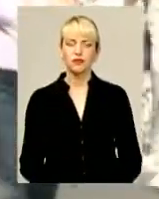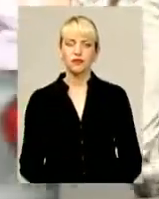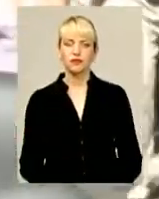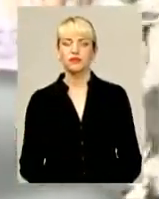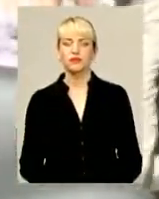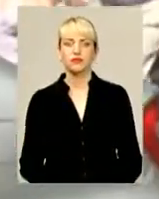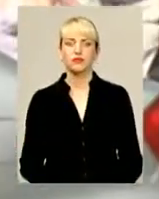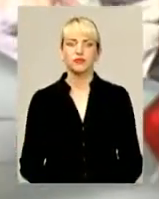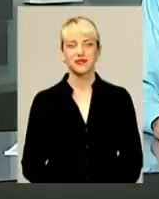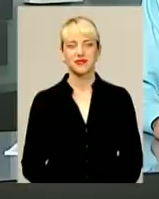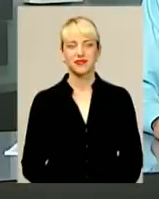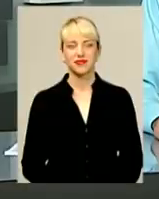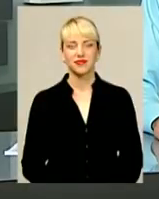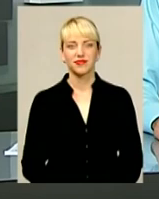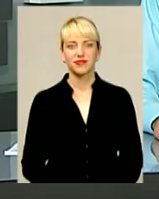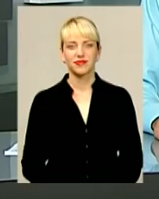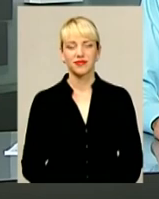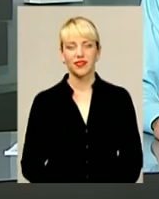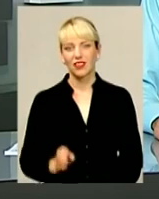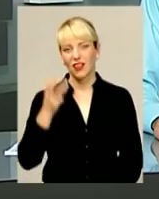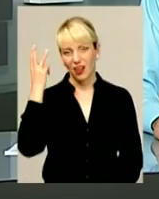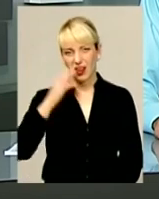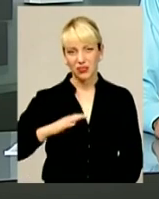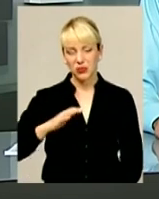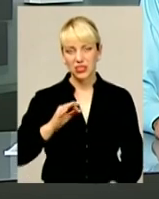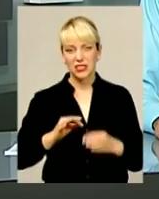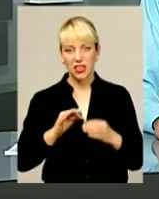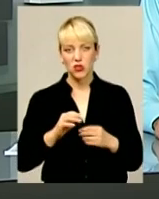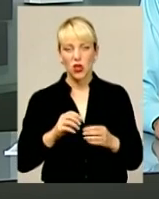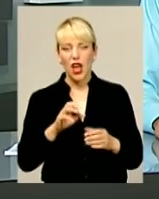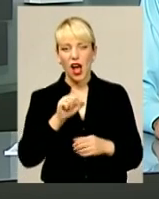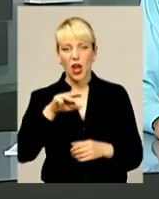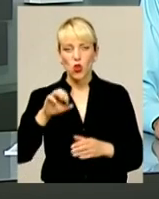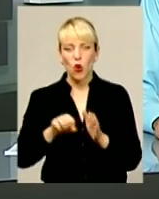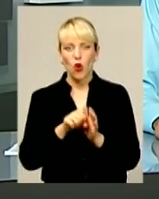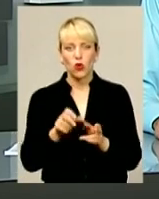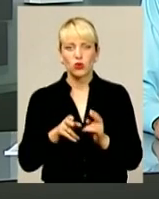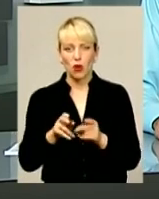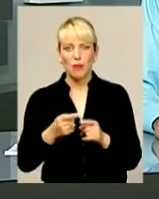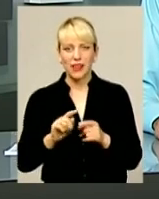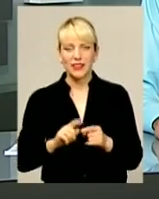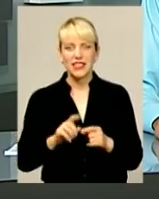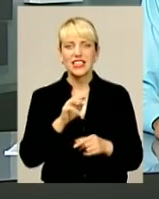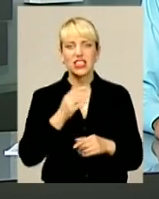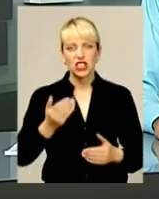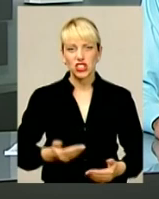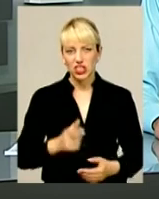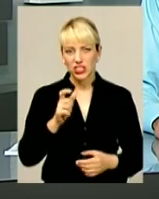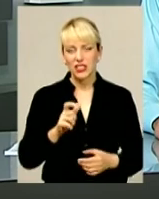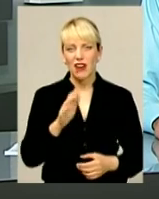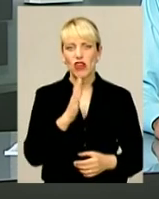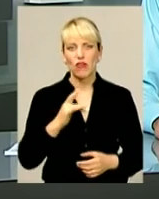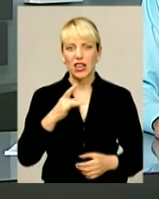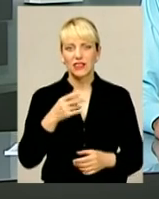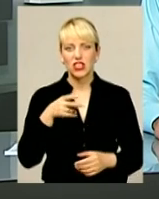інформаційного випуску. На Хмельниччині засудили АТО-вця контрабандиста. Житель Віньковецького району у грудні 2014